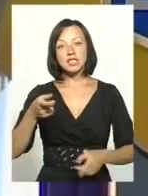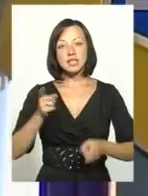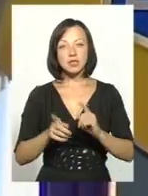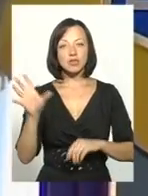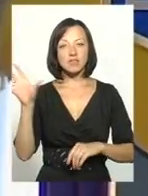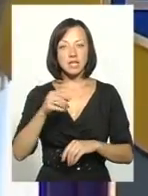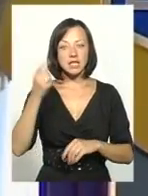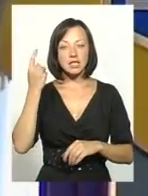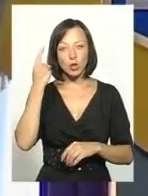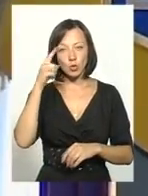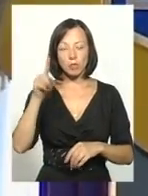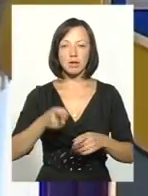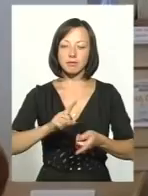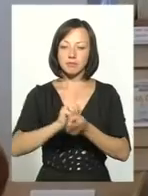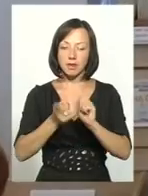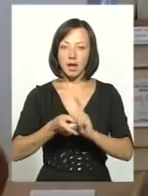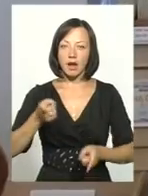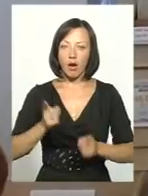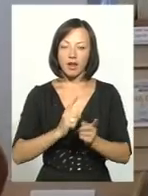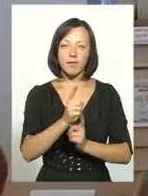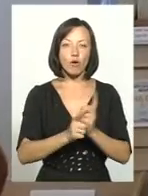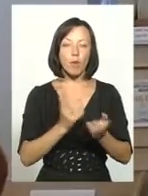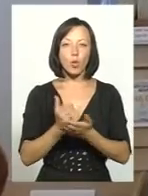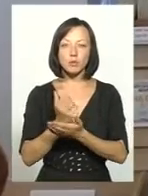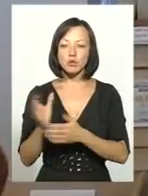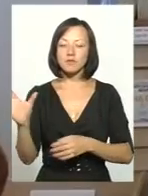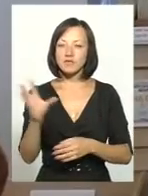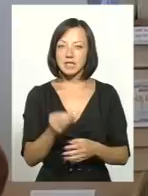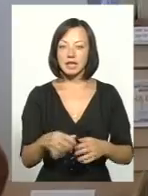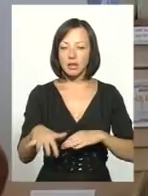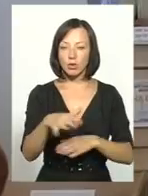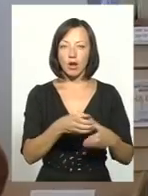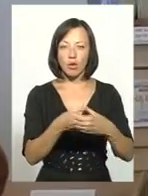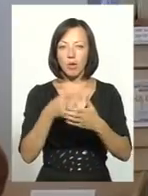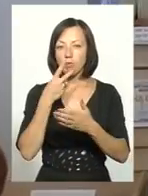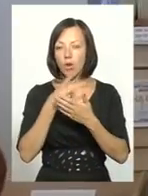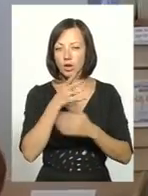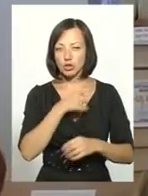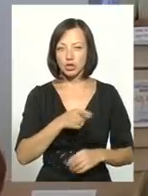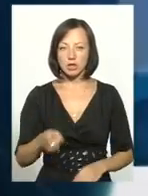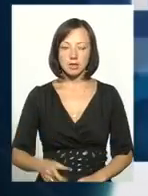задумане стане реальністю, а реформа буде успішною у всіх територіальних громадах краю, покаже час.